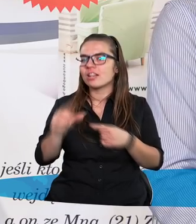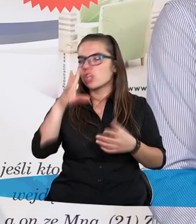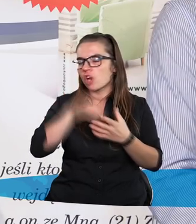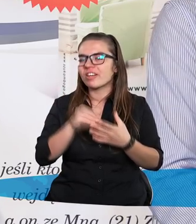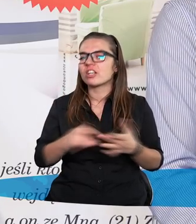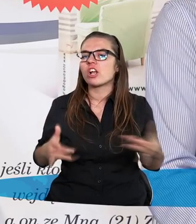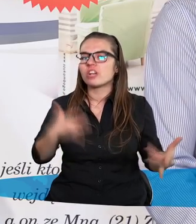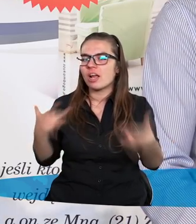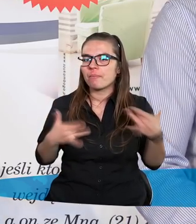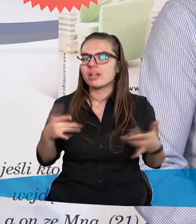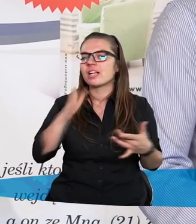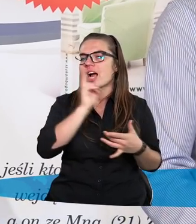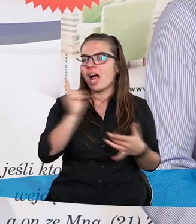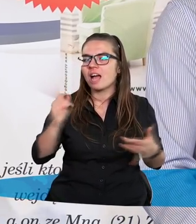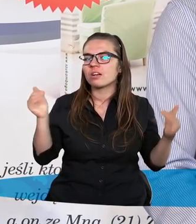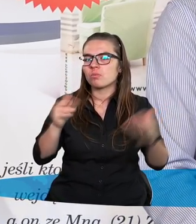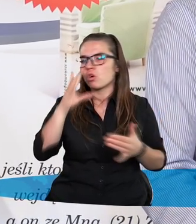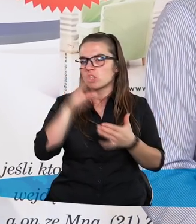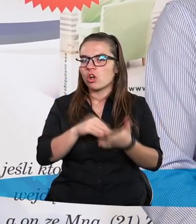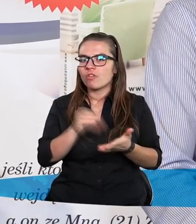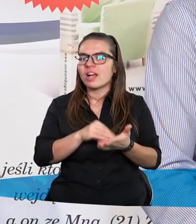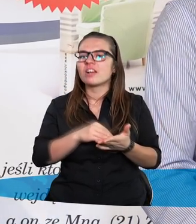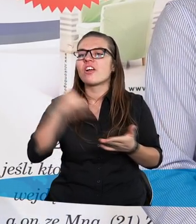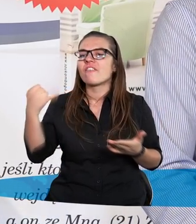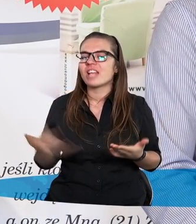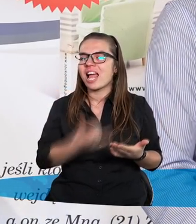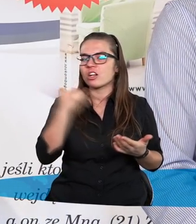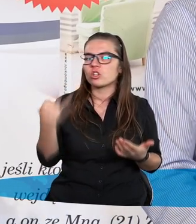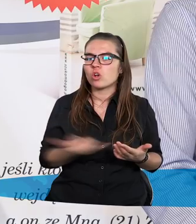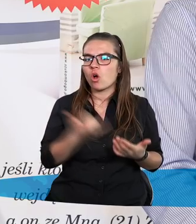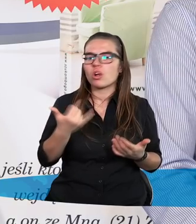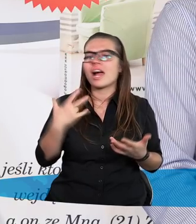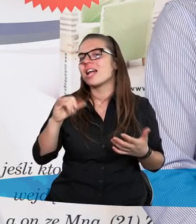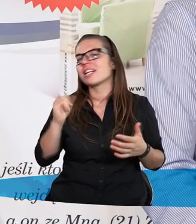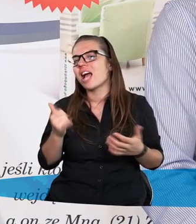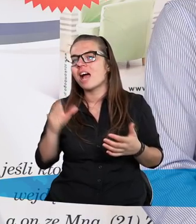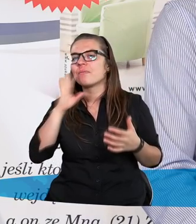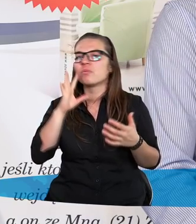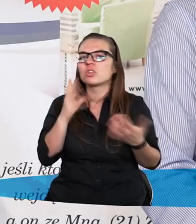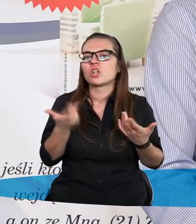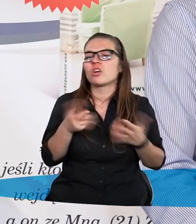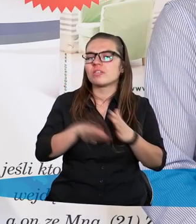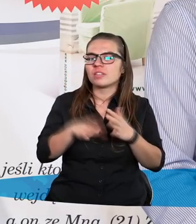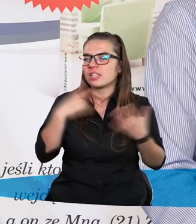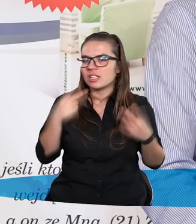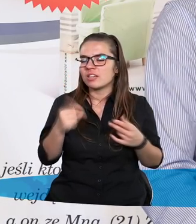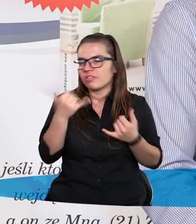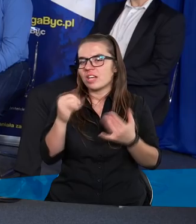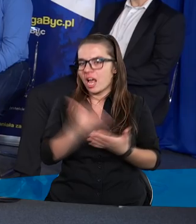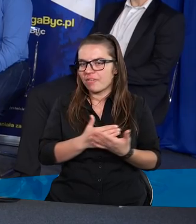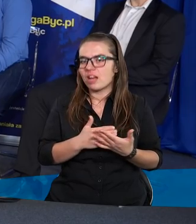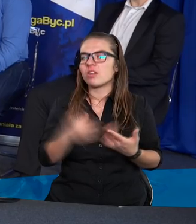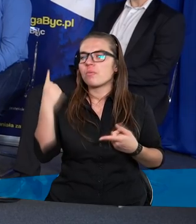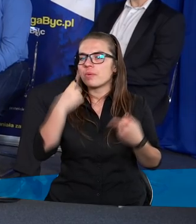doświadcza cierpienia, tak każdy może doświadczyć wieczności, a nie jakiegoś krótkiego okresu czasu w zupełnie innych warunkach.